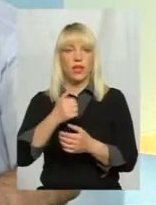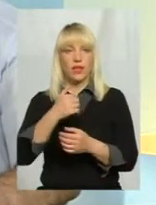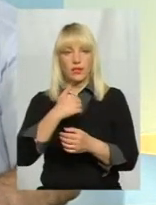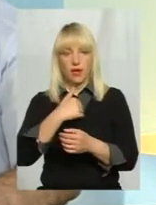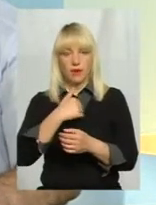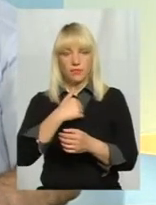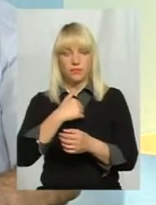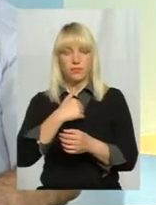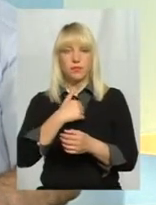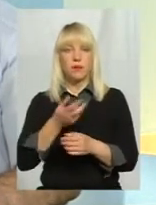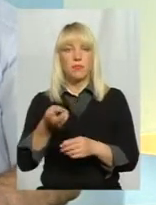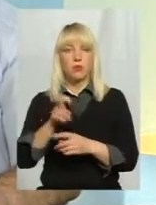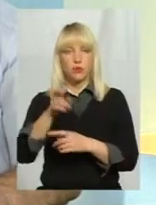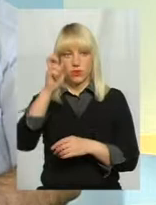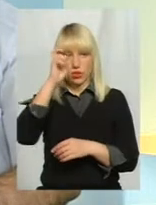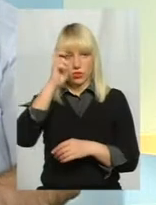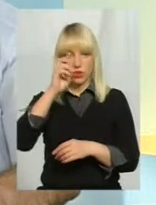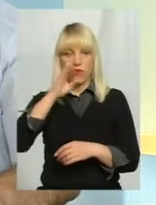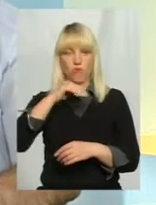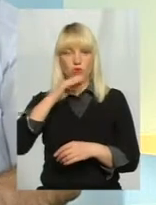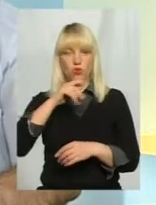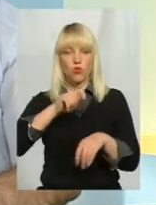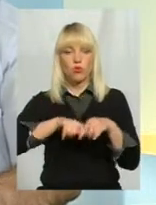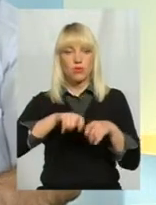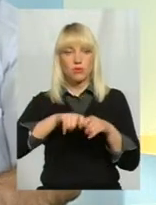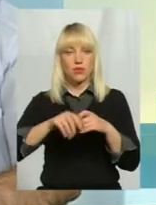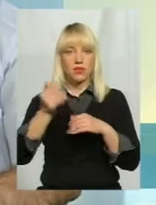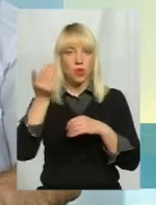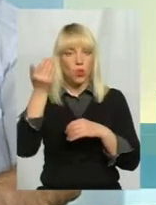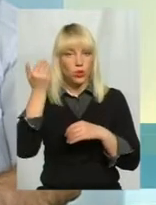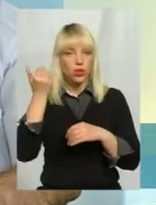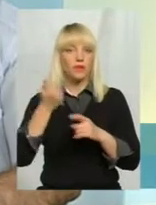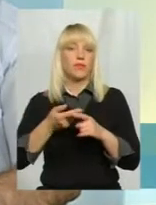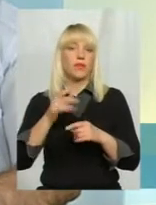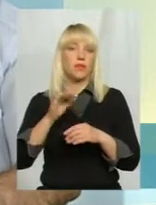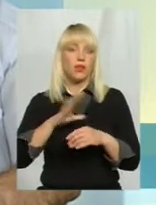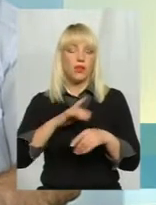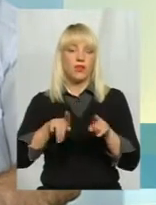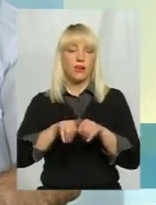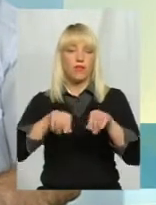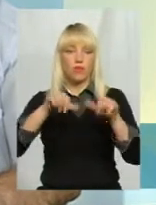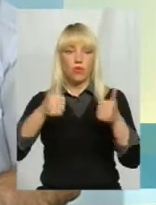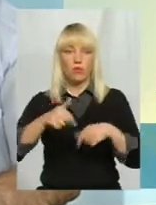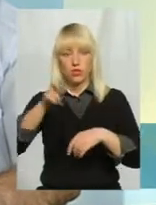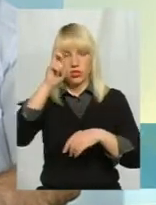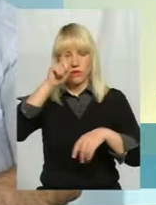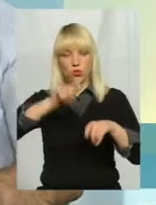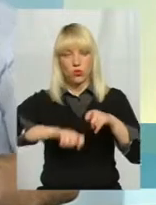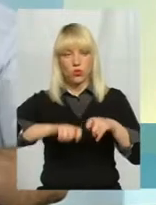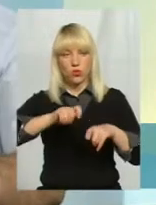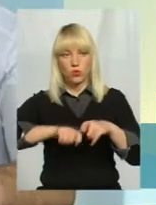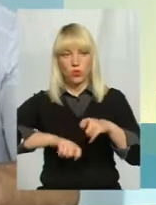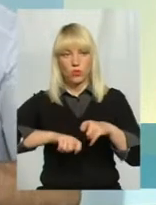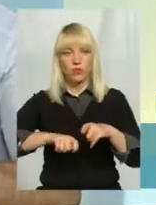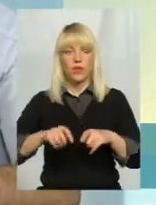дуже багато, я прийшов в Державну водну інспекцію, тоді, коли існувала така форма державного контролю в галузі навколишнього природного